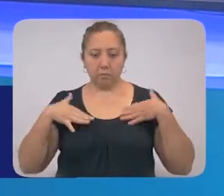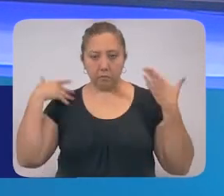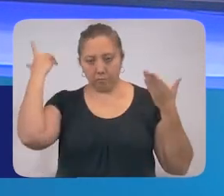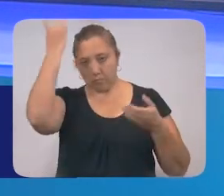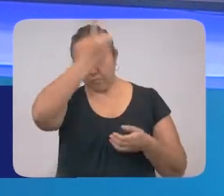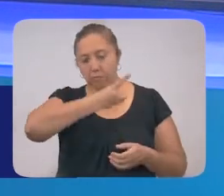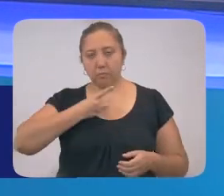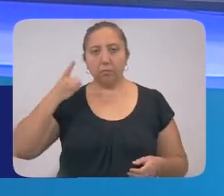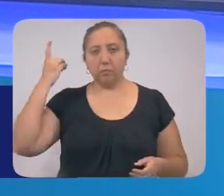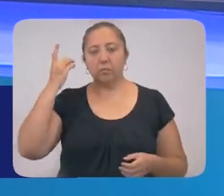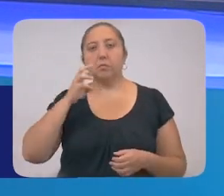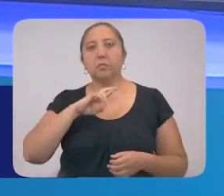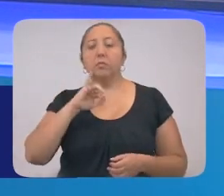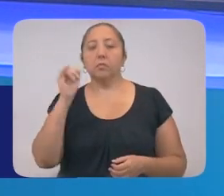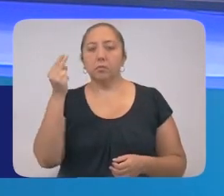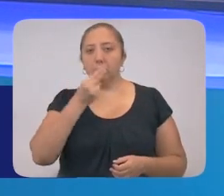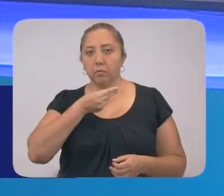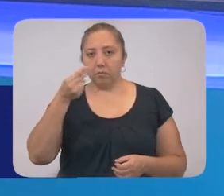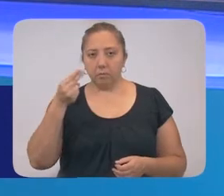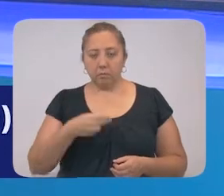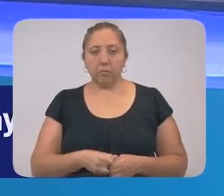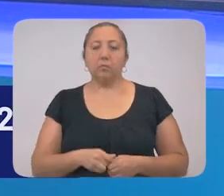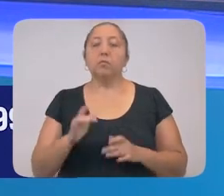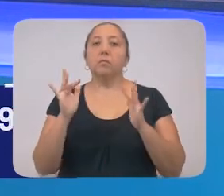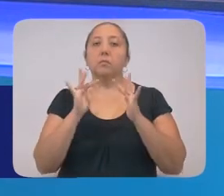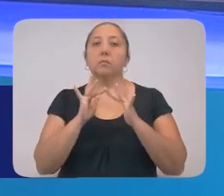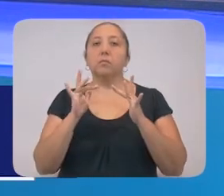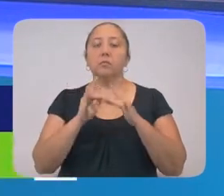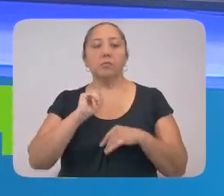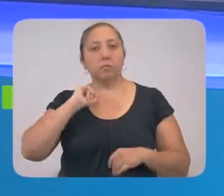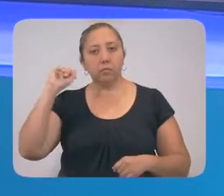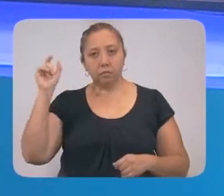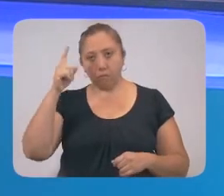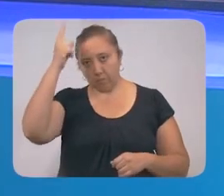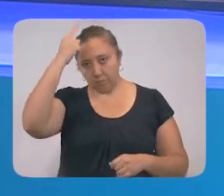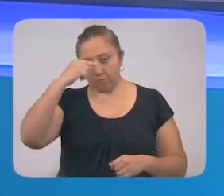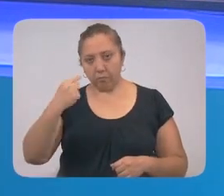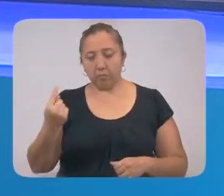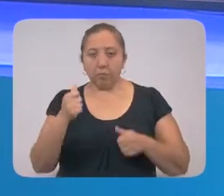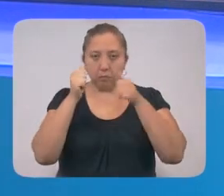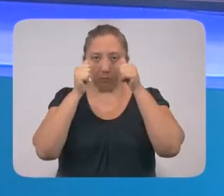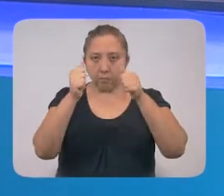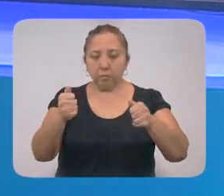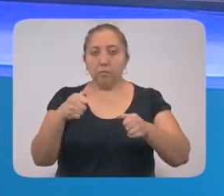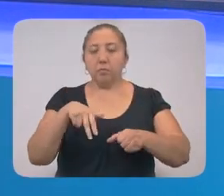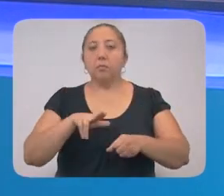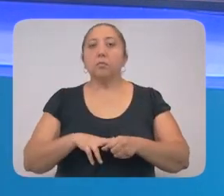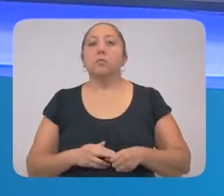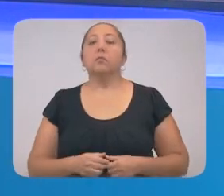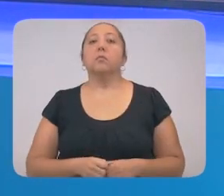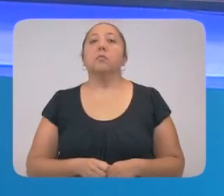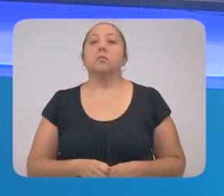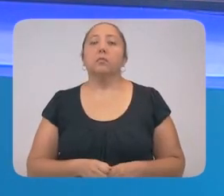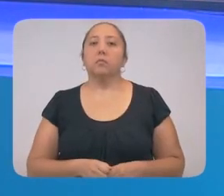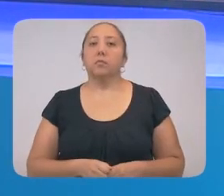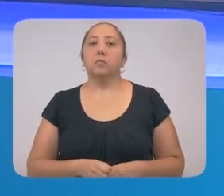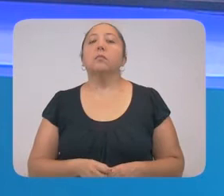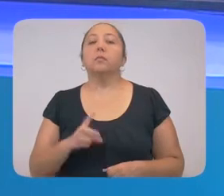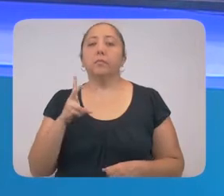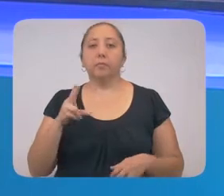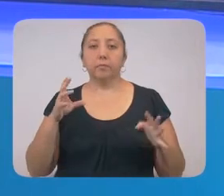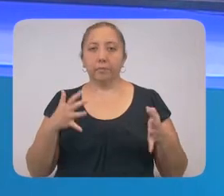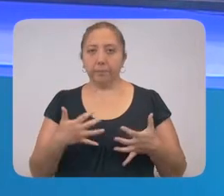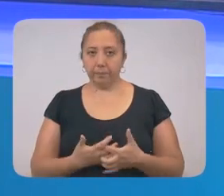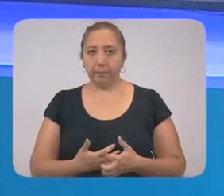chik pojalti le coronavirus. Shma bolil, yetel ku pahtal u jensal ti telefonop, iPhone, yetel tablet, yetel kabet, jantjop